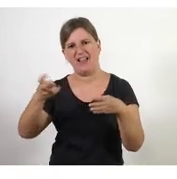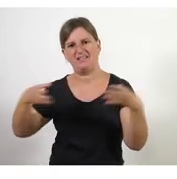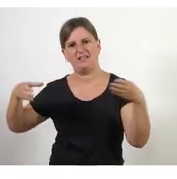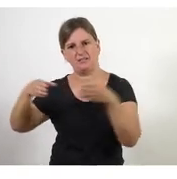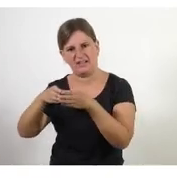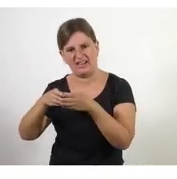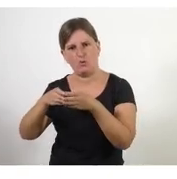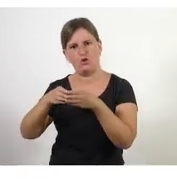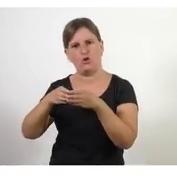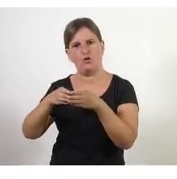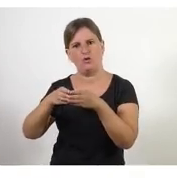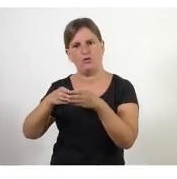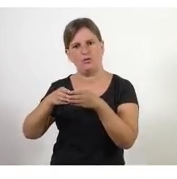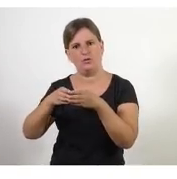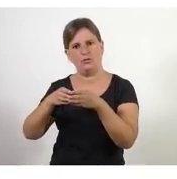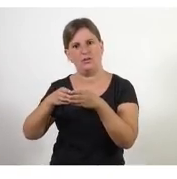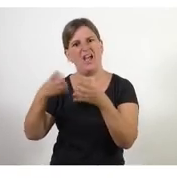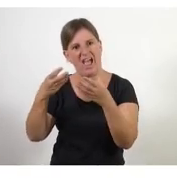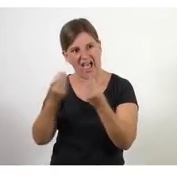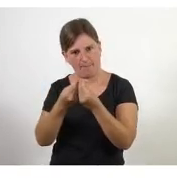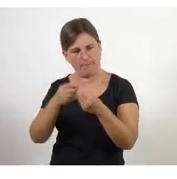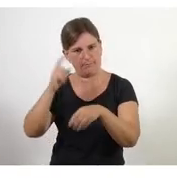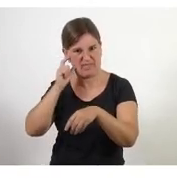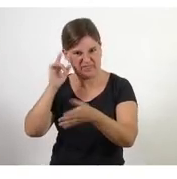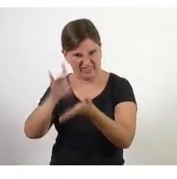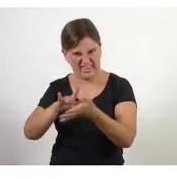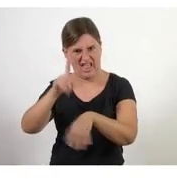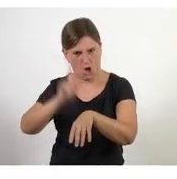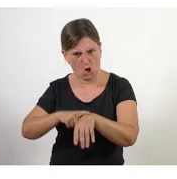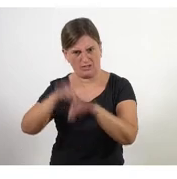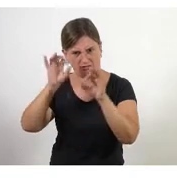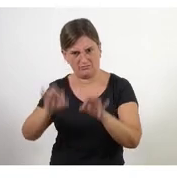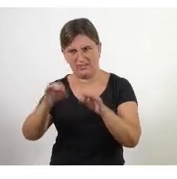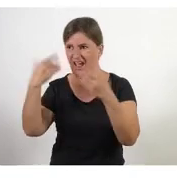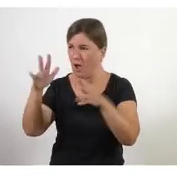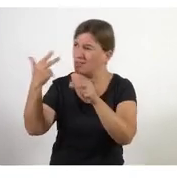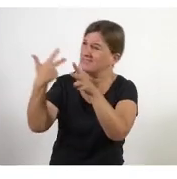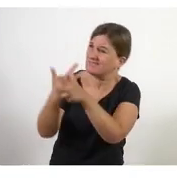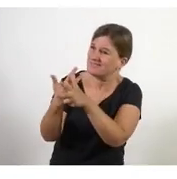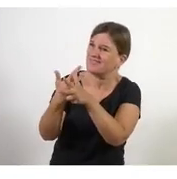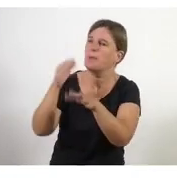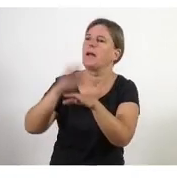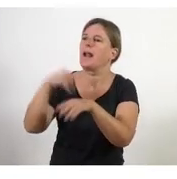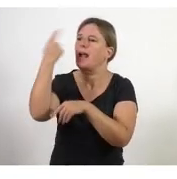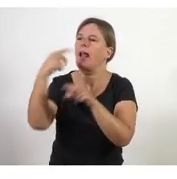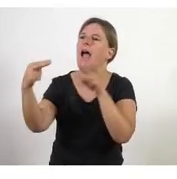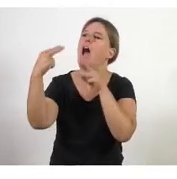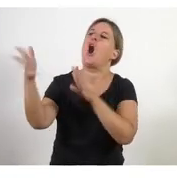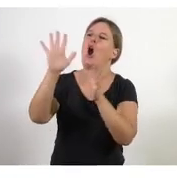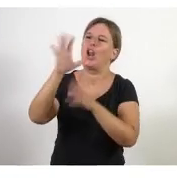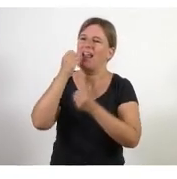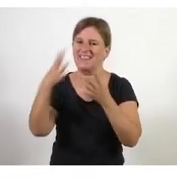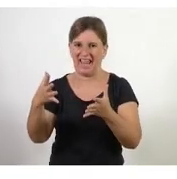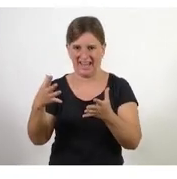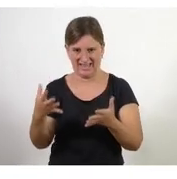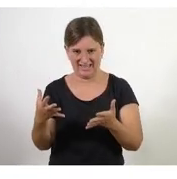espais agendats per mirar-nos als ulls encara que sigui a través del temps per veure'ns a través